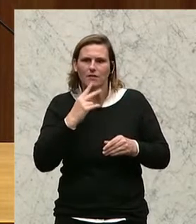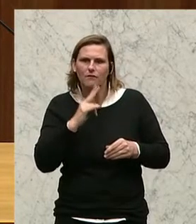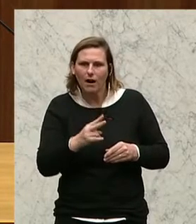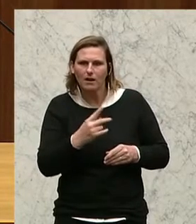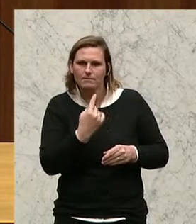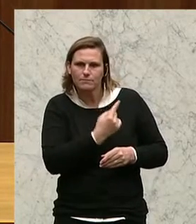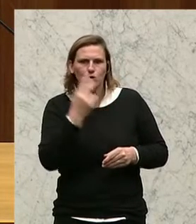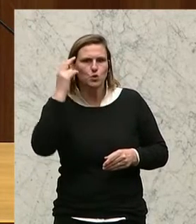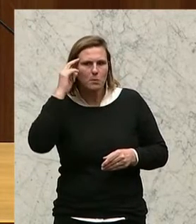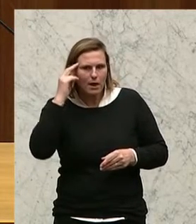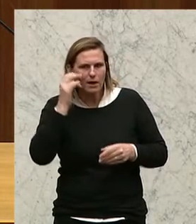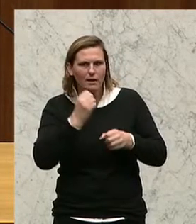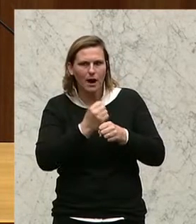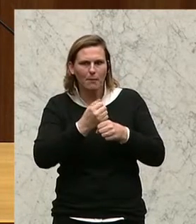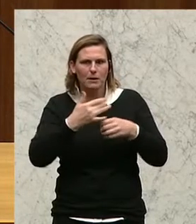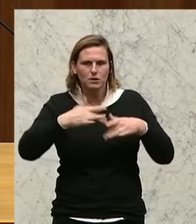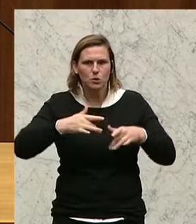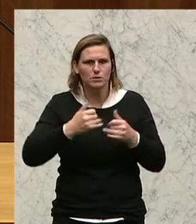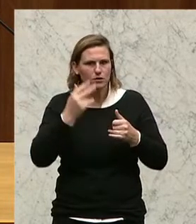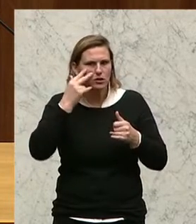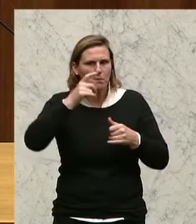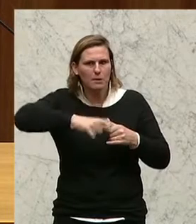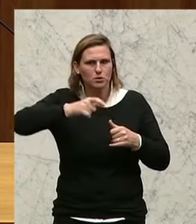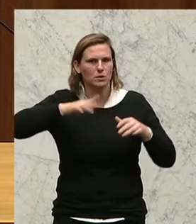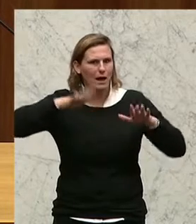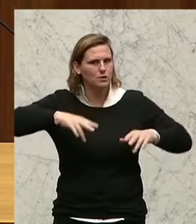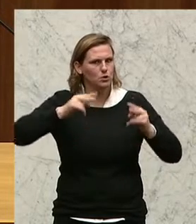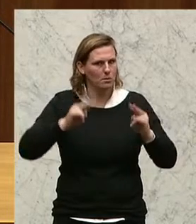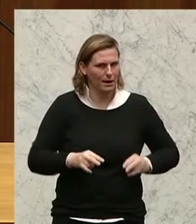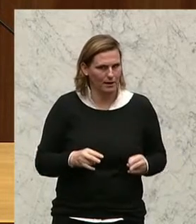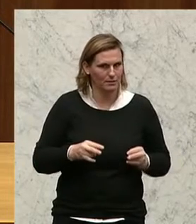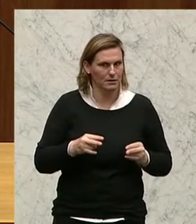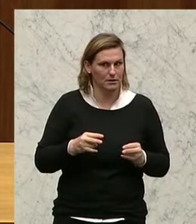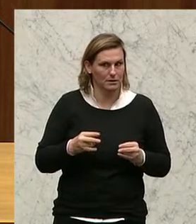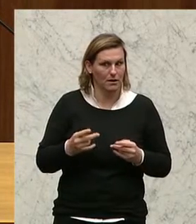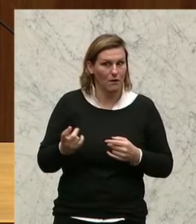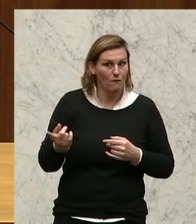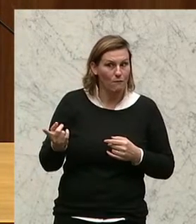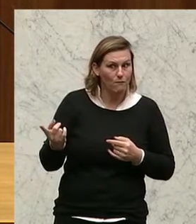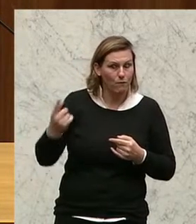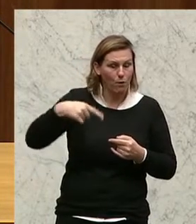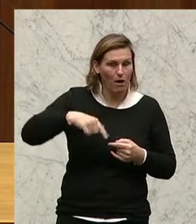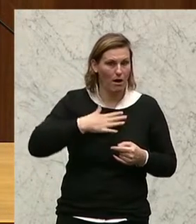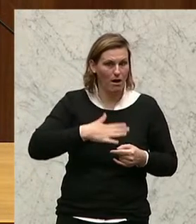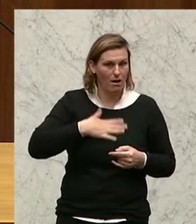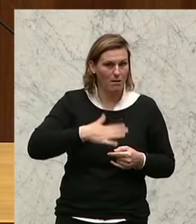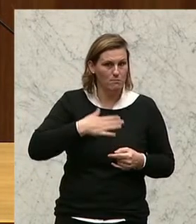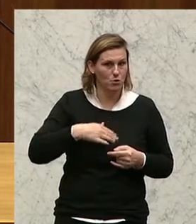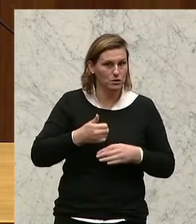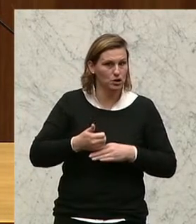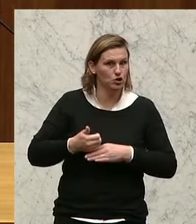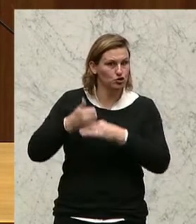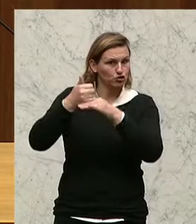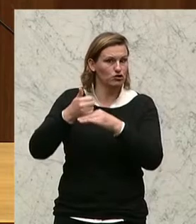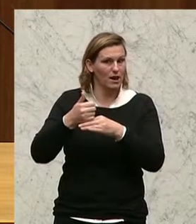Gedanken machen über die arbeitslosen Asylberechtigten. Und es kommt auch nicht ganz von ungefähr, dass Sie gerne den AMS-Chef Johannes